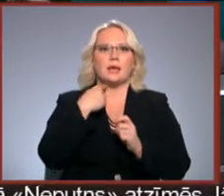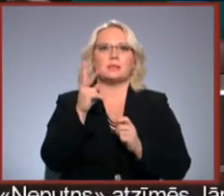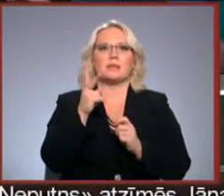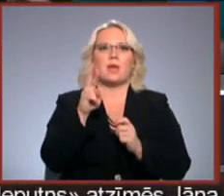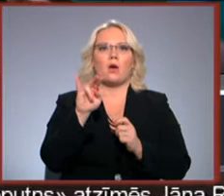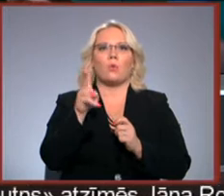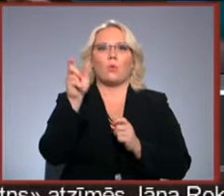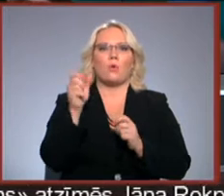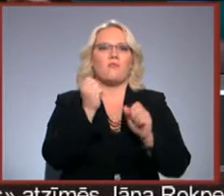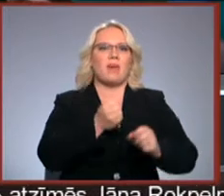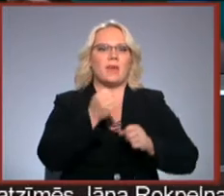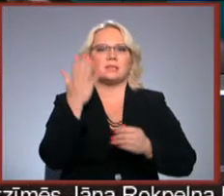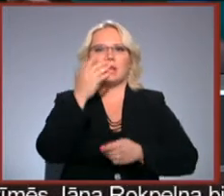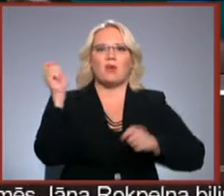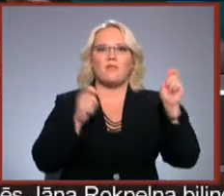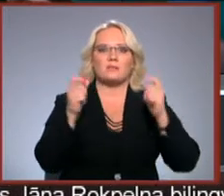Venecijas kino